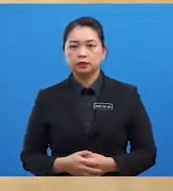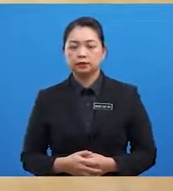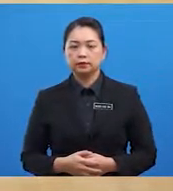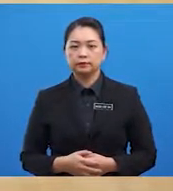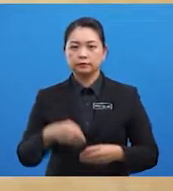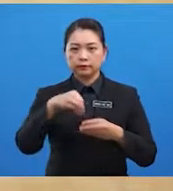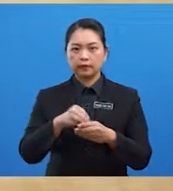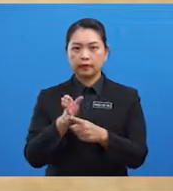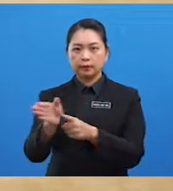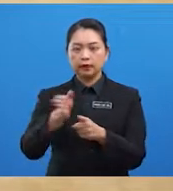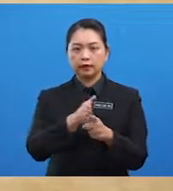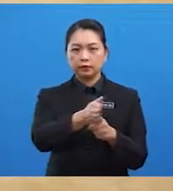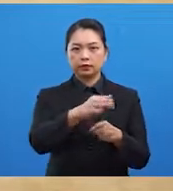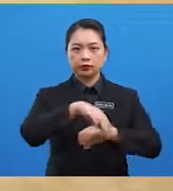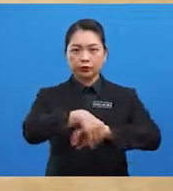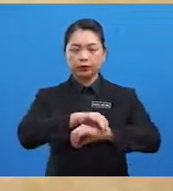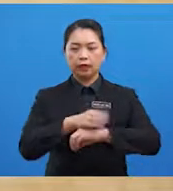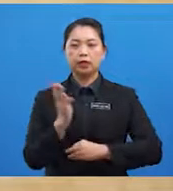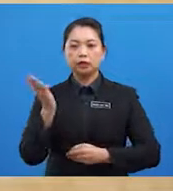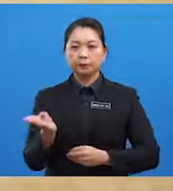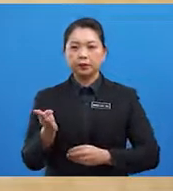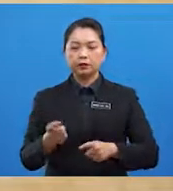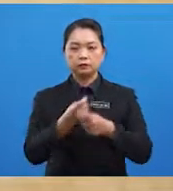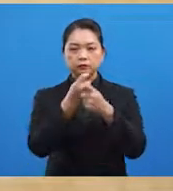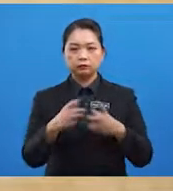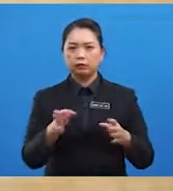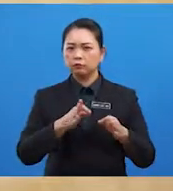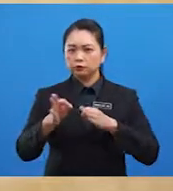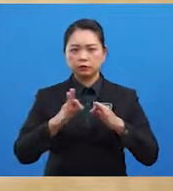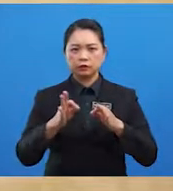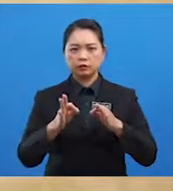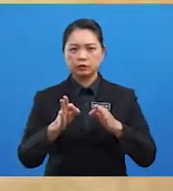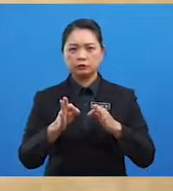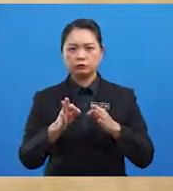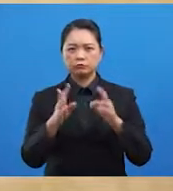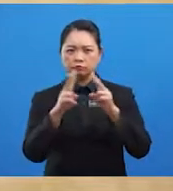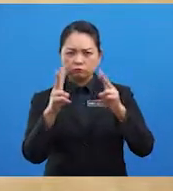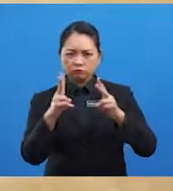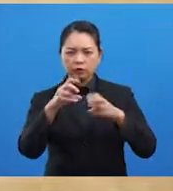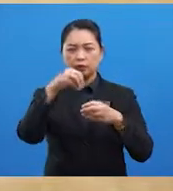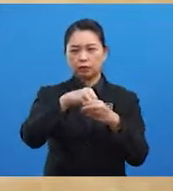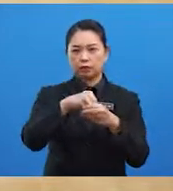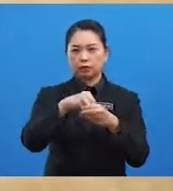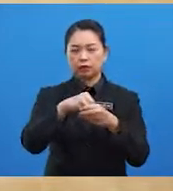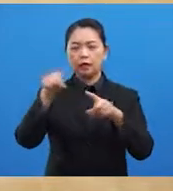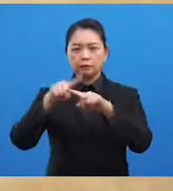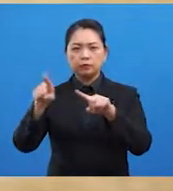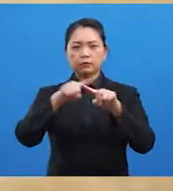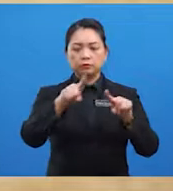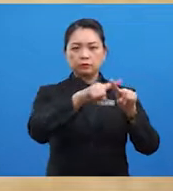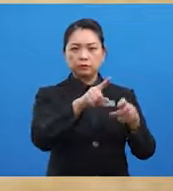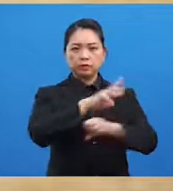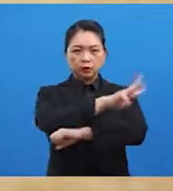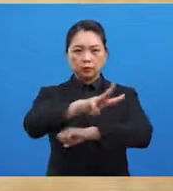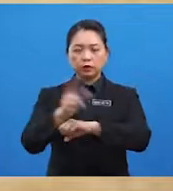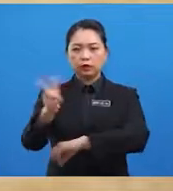bidang geografi beliau telah menjelaskan dengan terperinci pelbagai kawasan laut seperti